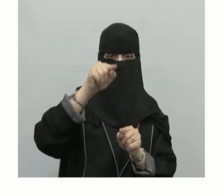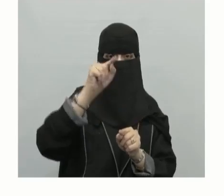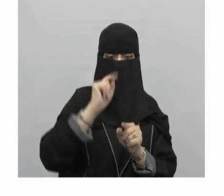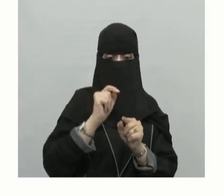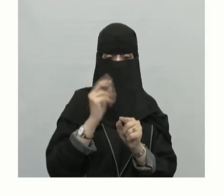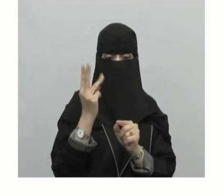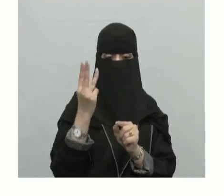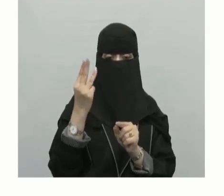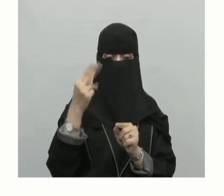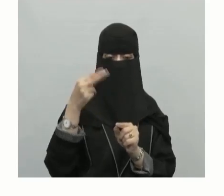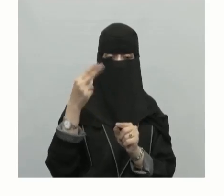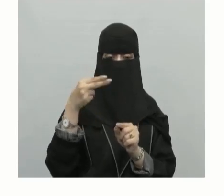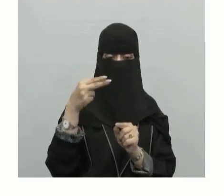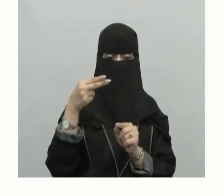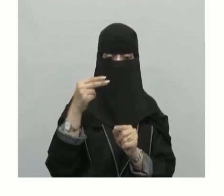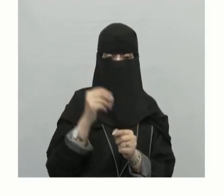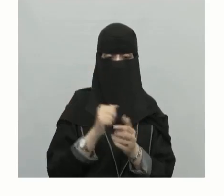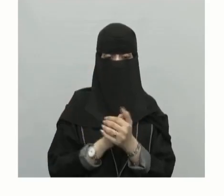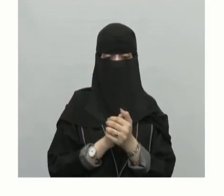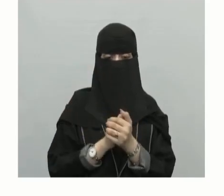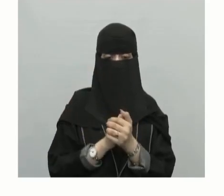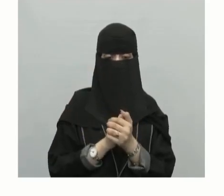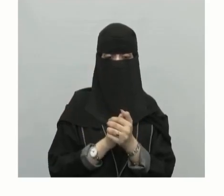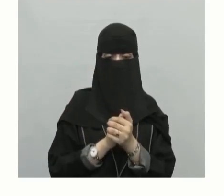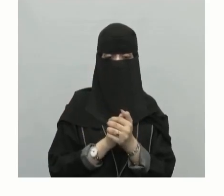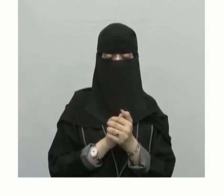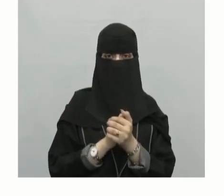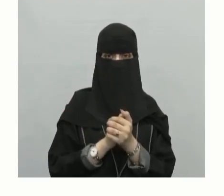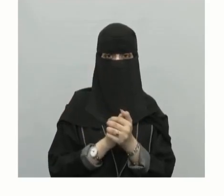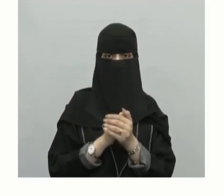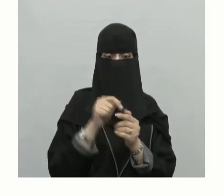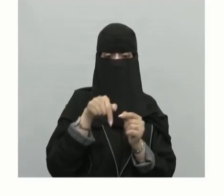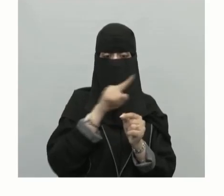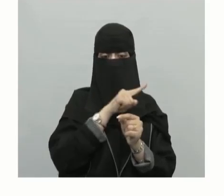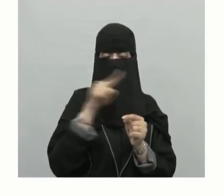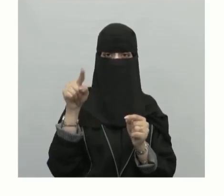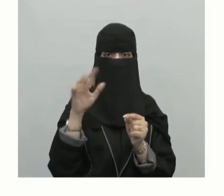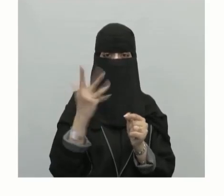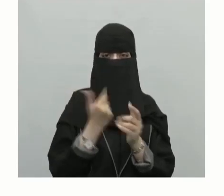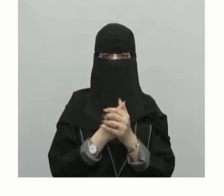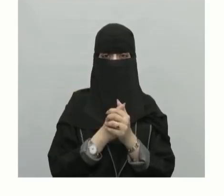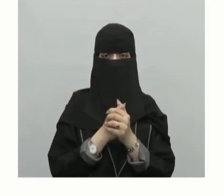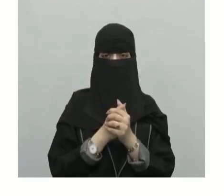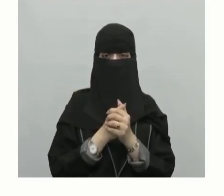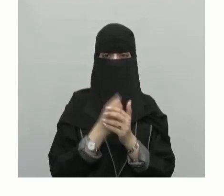واضح أمامكم أبنائي اثنين ووربعين وثلاثين خط عرض كم؟